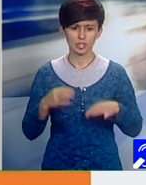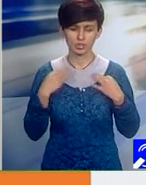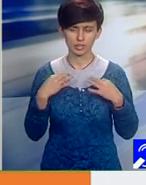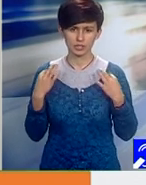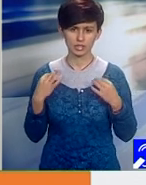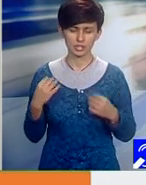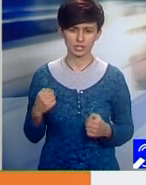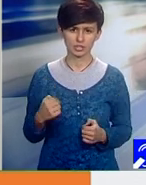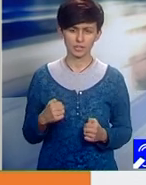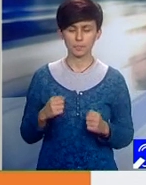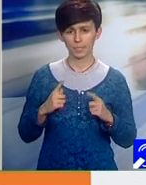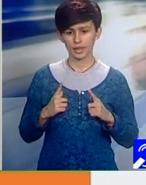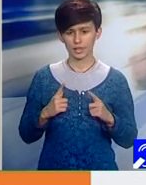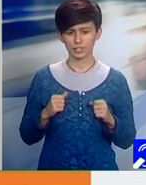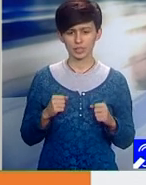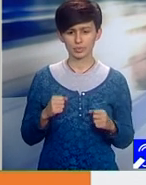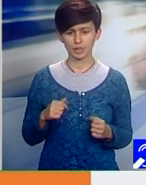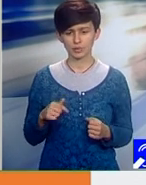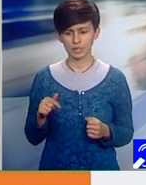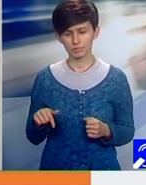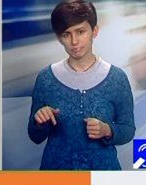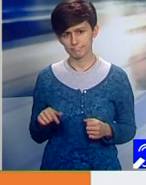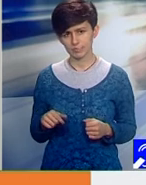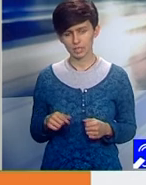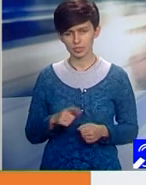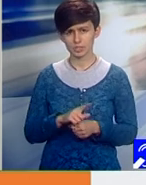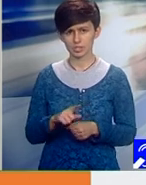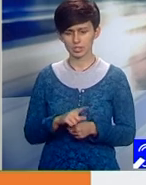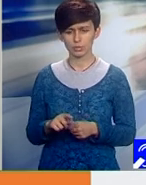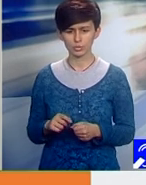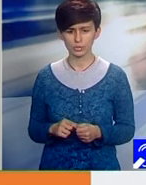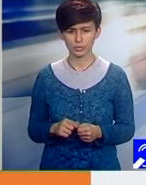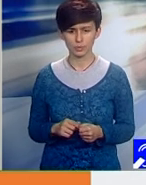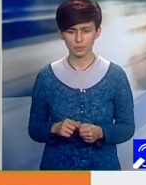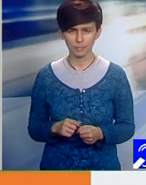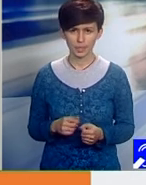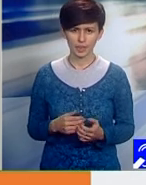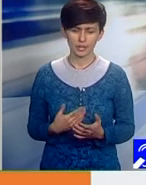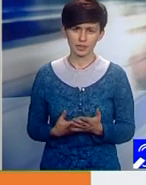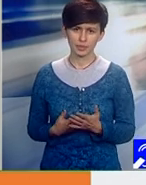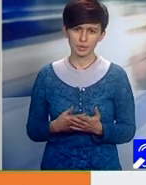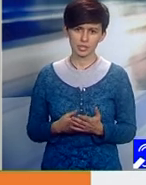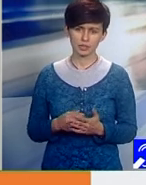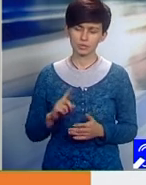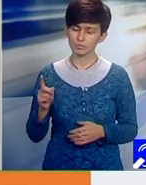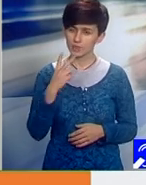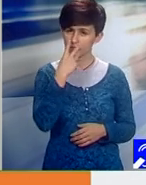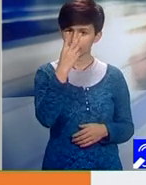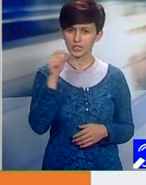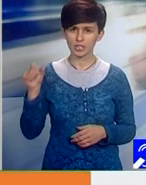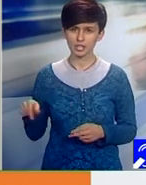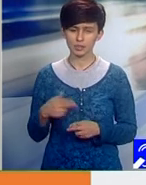această fumigenă, să-i spun așa, scuzați-mi expresia, pentru a nu vedea că pacienții au rămas fără tratamente